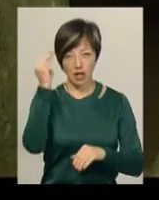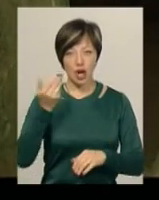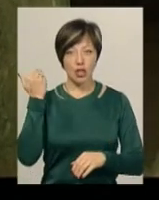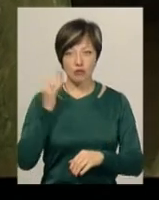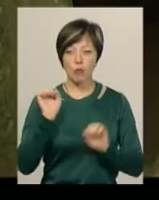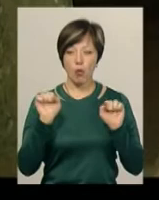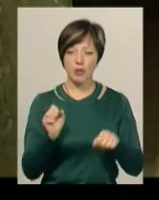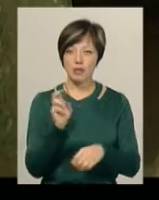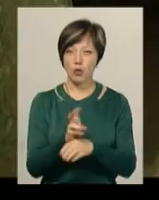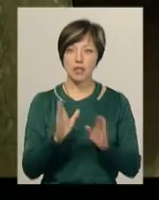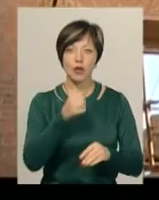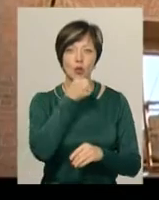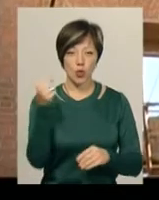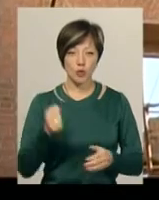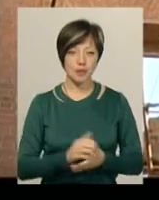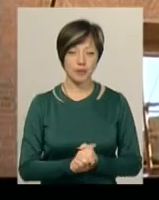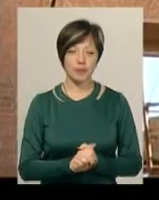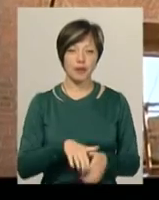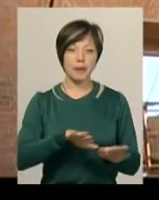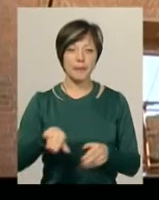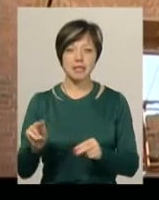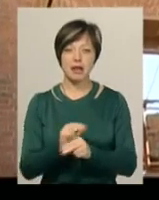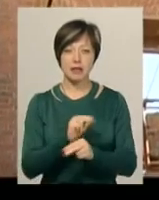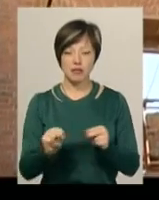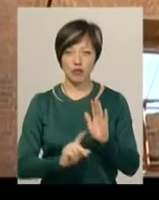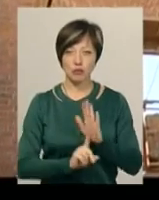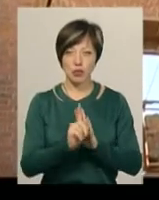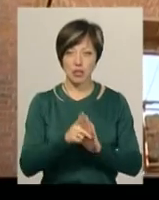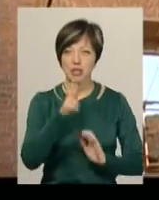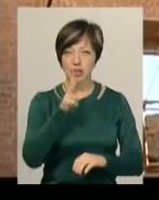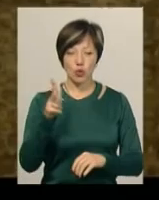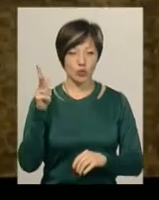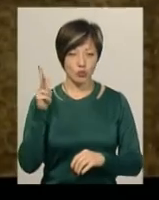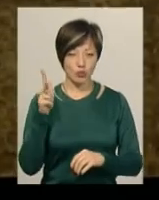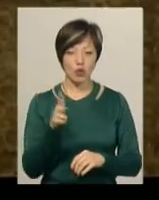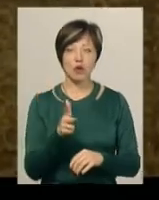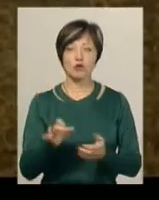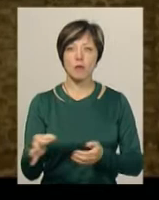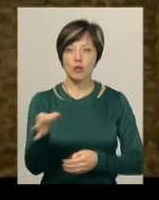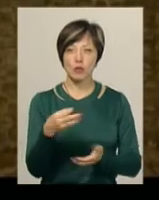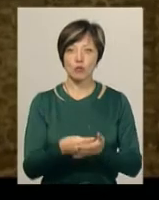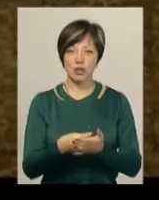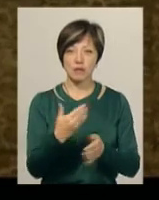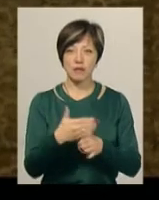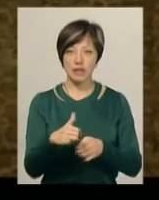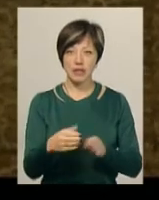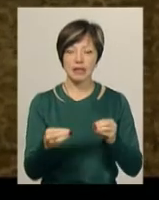сюди могли заходити тільки дорослі. Після реставрації, яка розпочалася три роки тому і на яку з обласного бюджету виділили майже 10 мільйонів